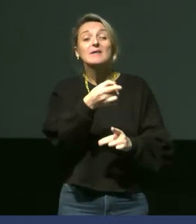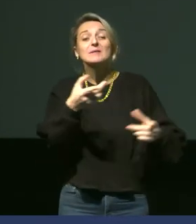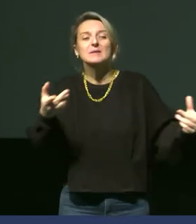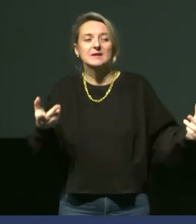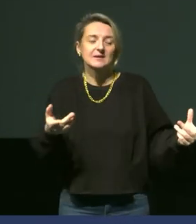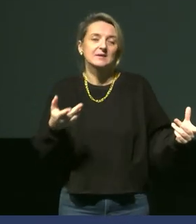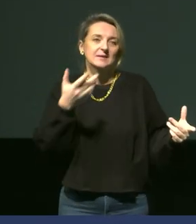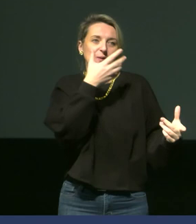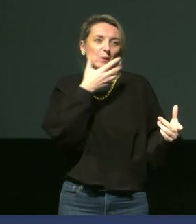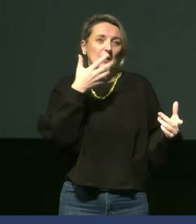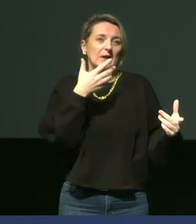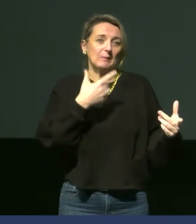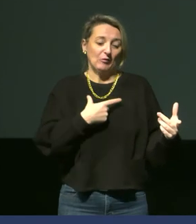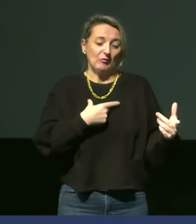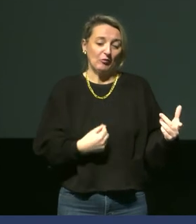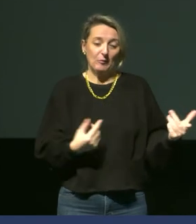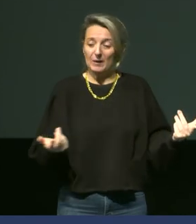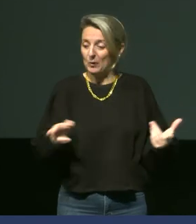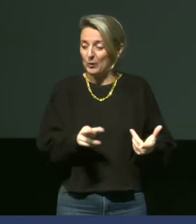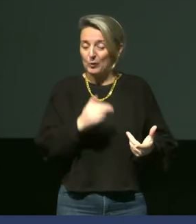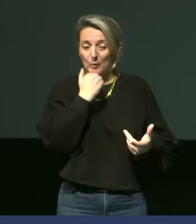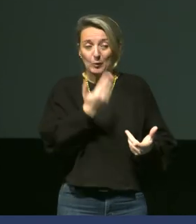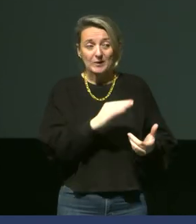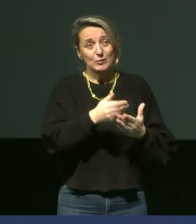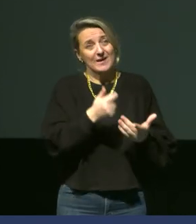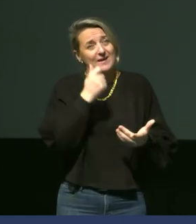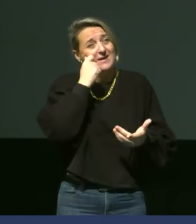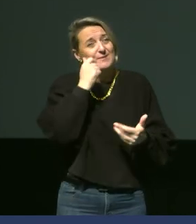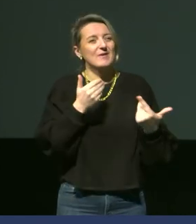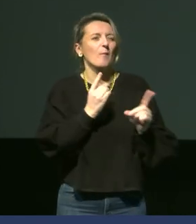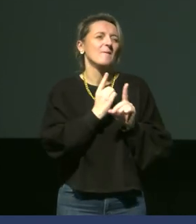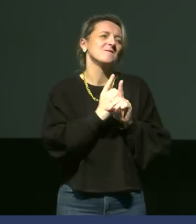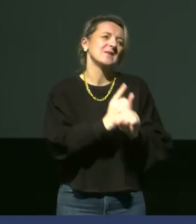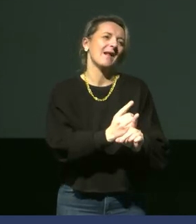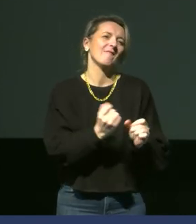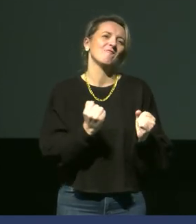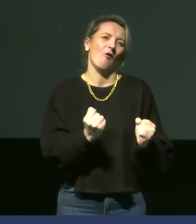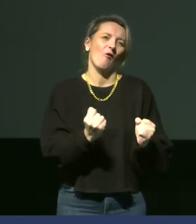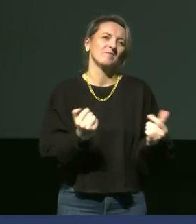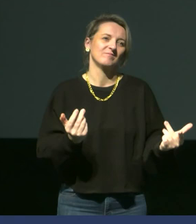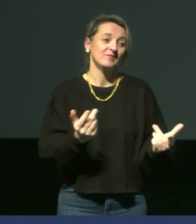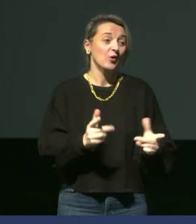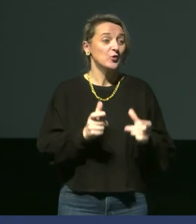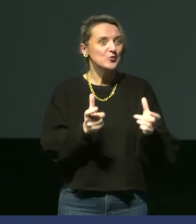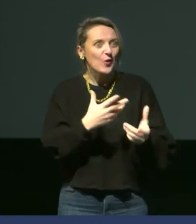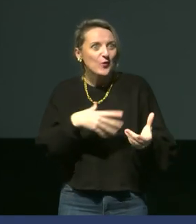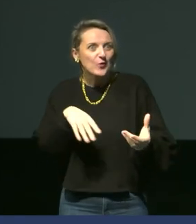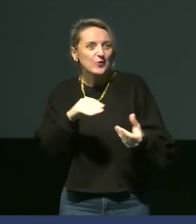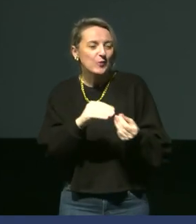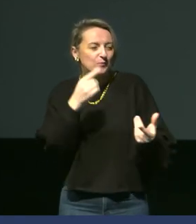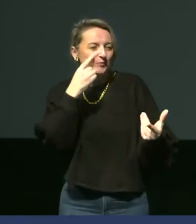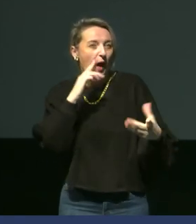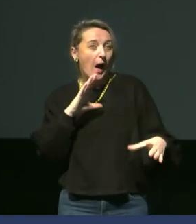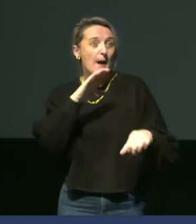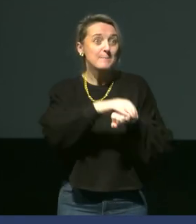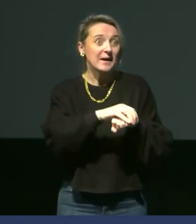dramatique était arrivé à sa femelle qu'elle ne revienne pas sur son nid donc une espèce particulièrement fidèle et on a également la chance d'observer les prédateurs